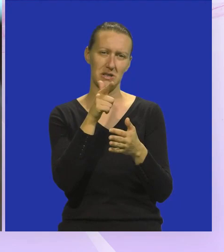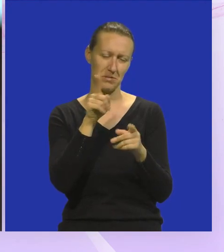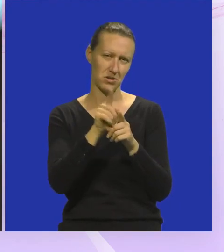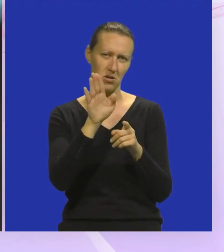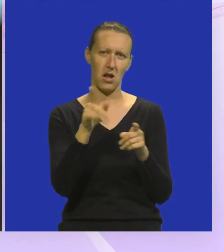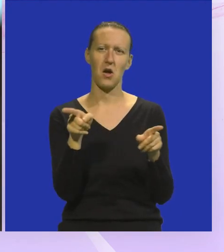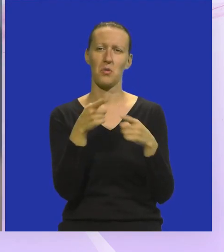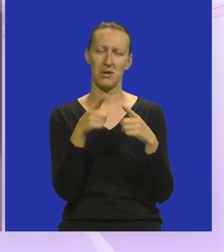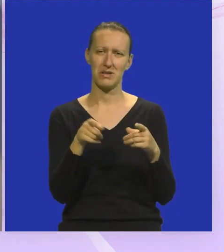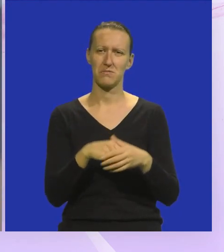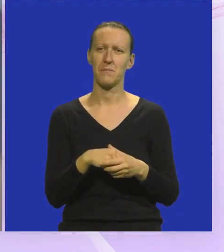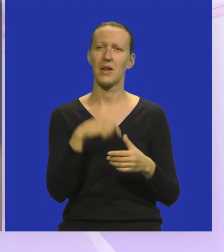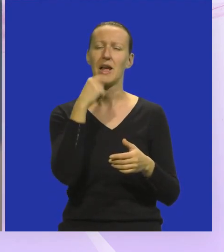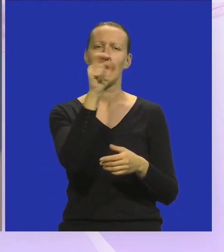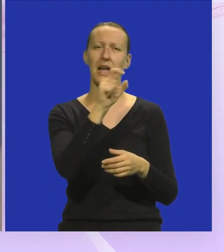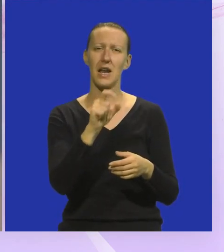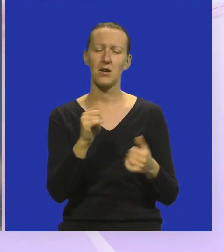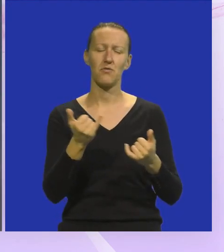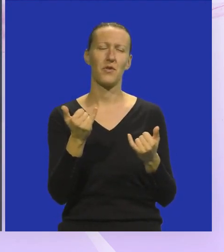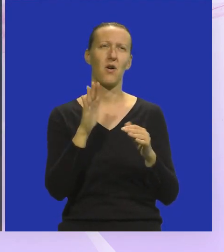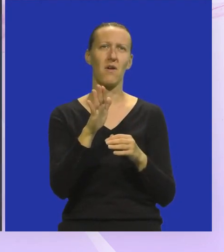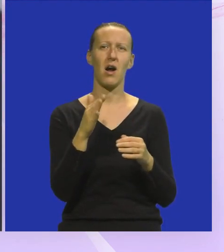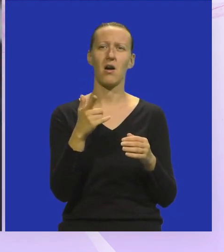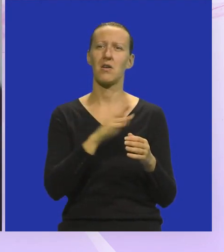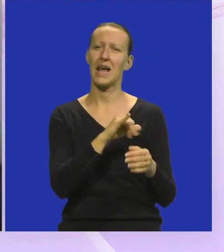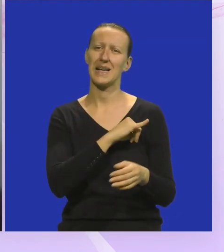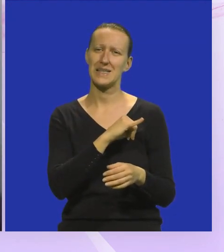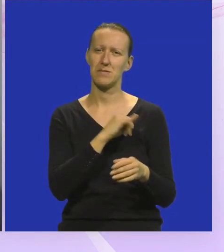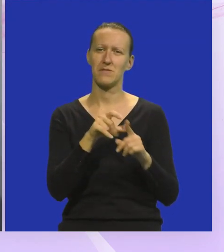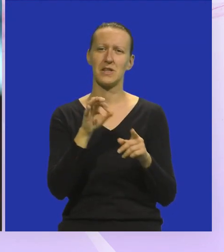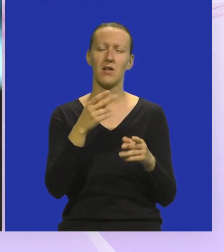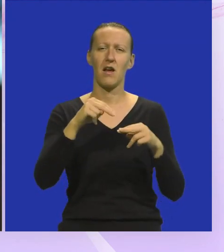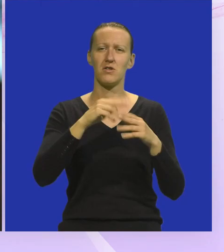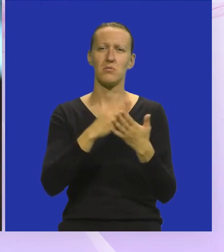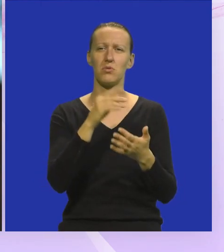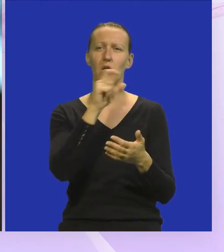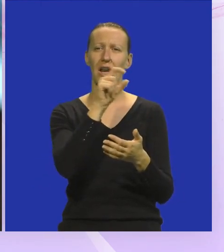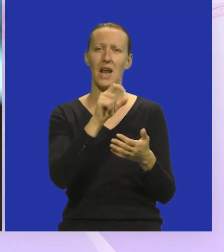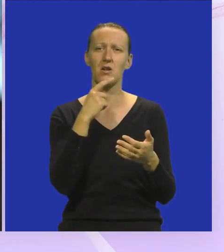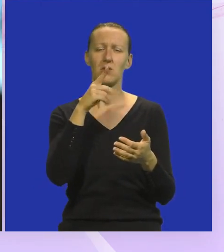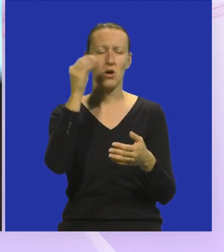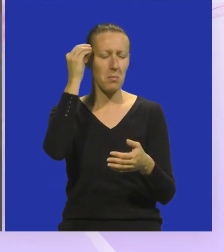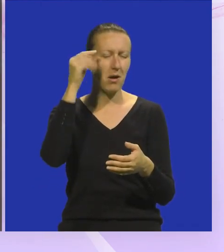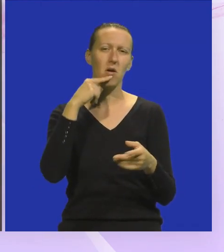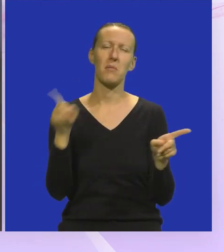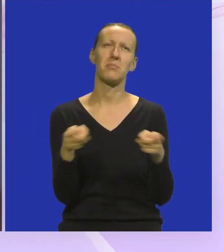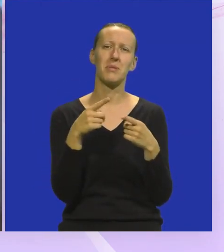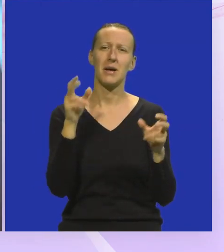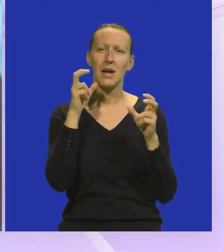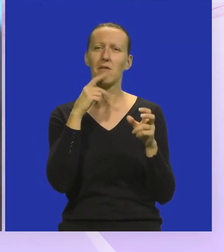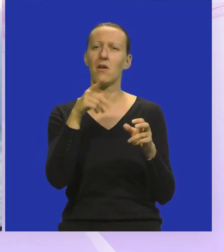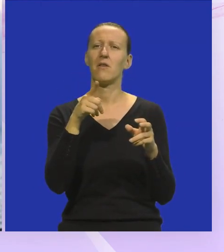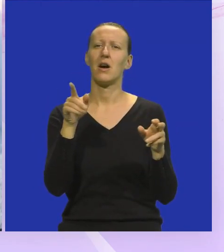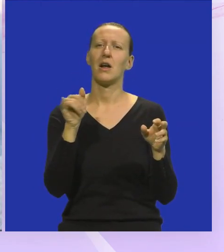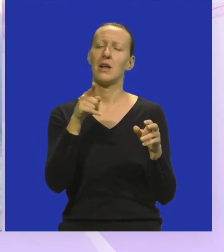video Riječi pjesme, uvijek su onako najzanimljivi video priče, najčešće budu riječi Jer su one koje se pamte, koje se pjevuše Je ova